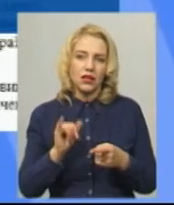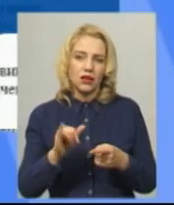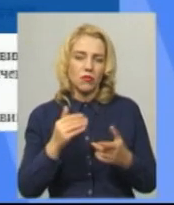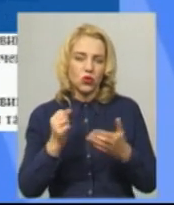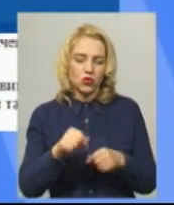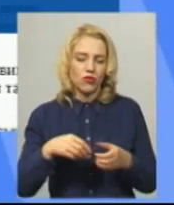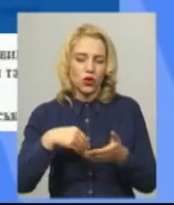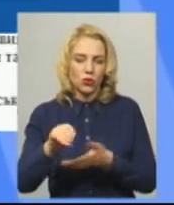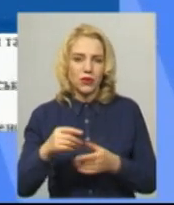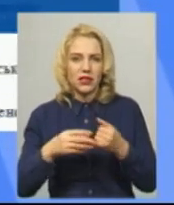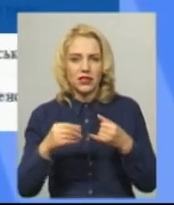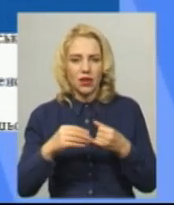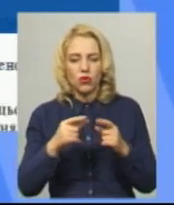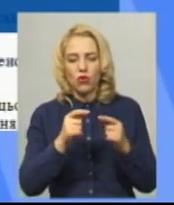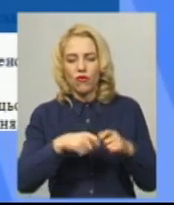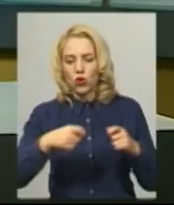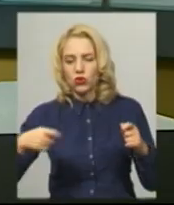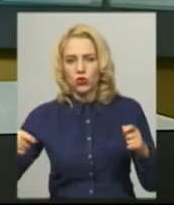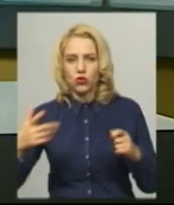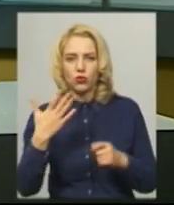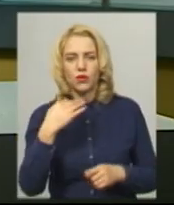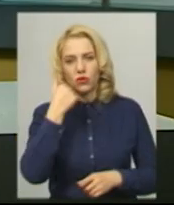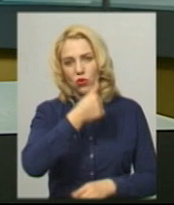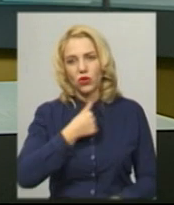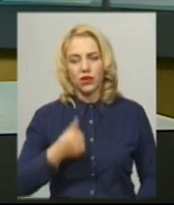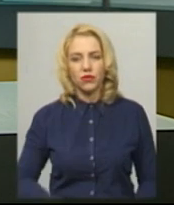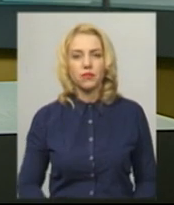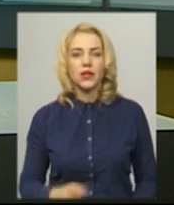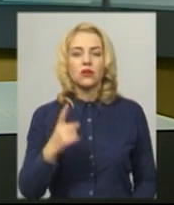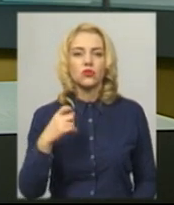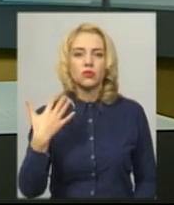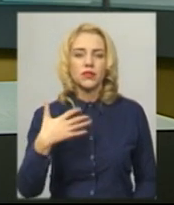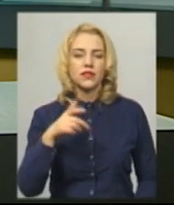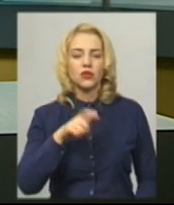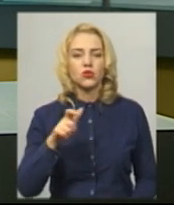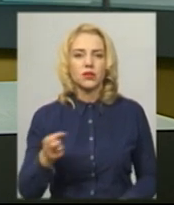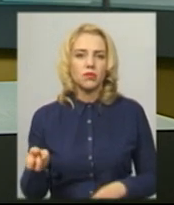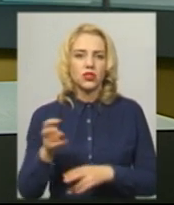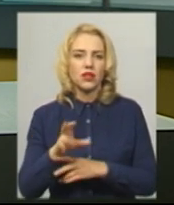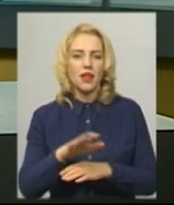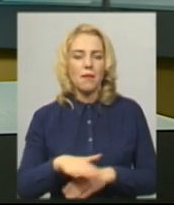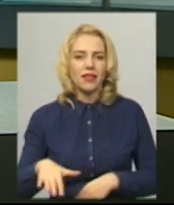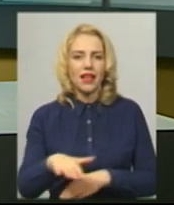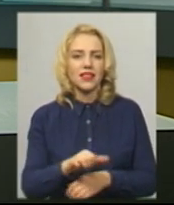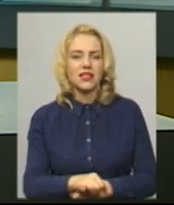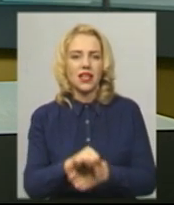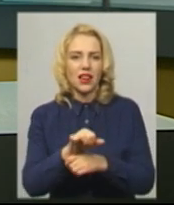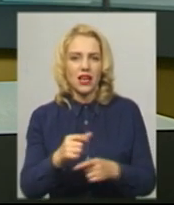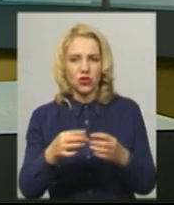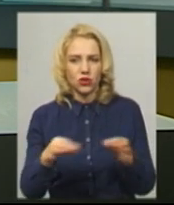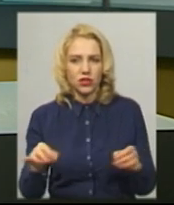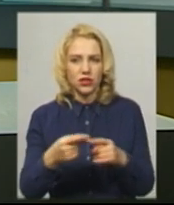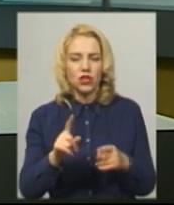викупити її в розстрочку до 5 років. 150 осіб прийшли на Майдан Незалежності, аби підтримати